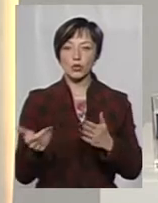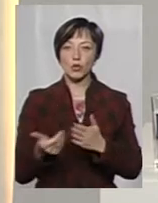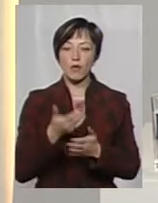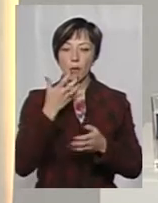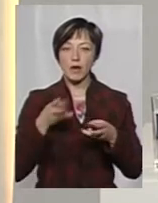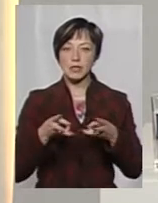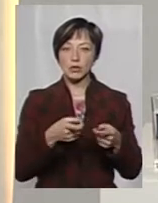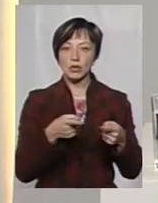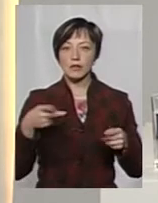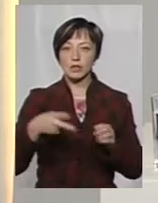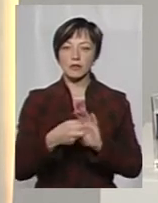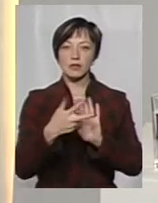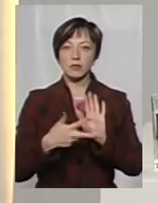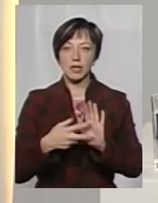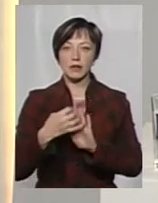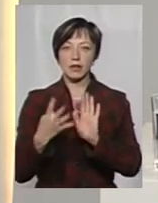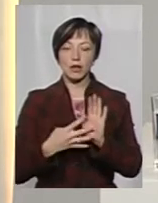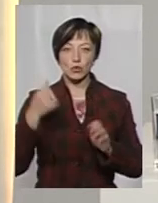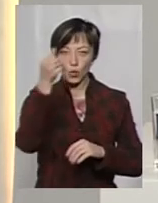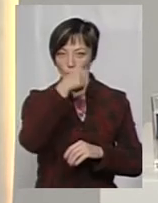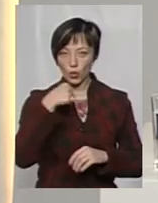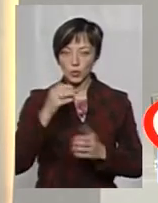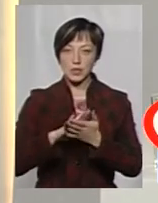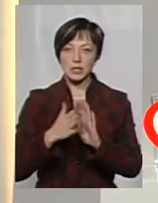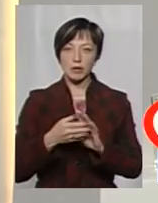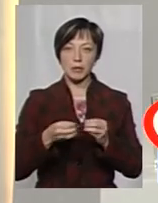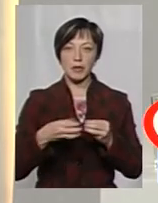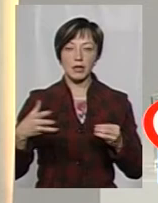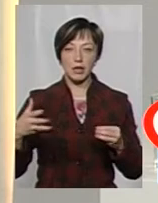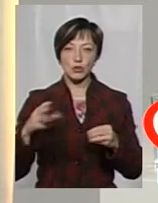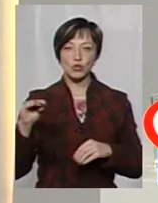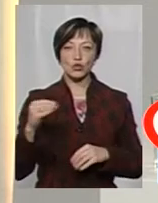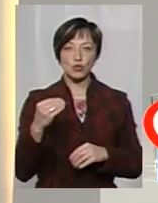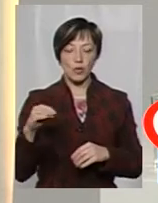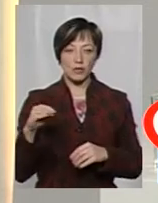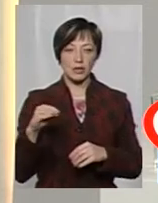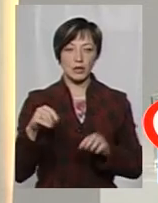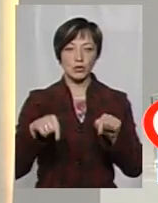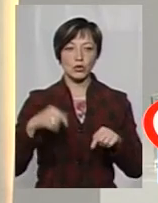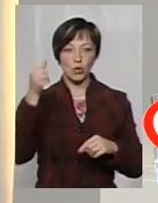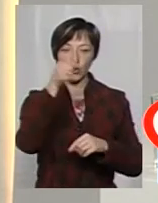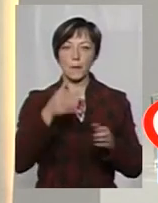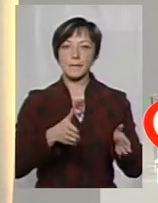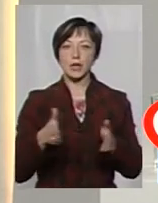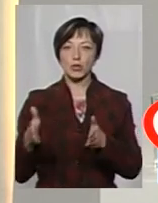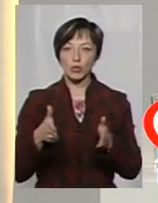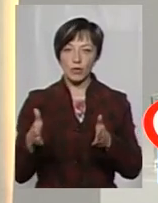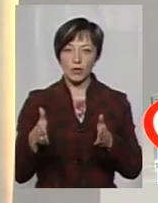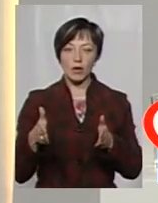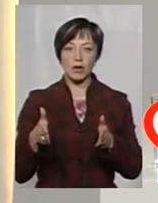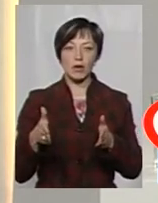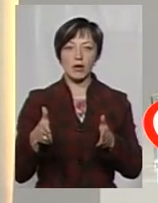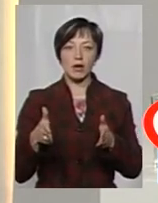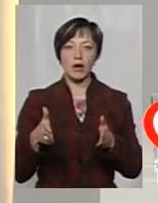опального сезону 2018-2019 року. Станом на 15 жовтня цього року підготовка об'єктів житлово